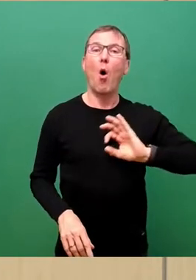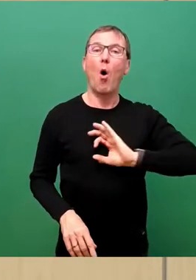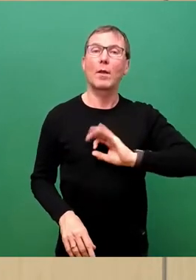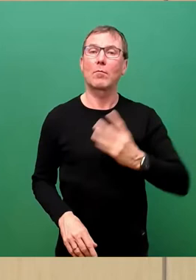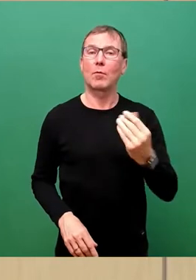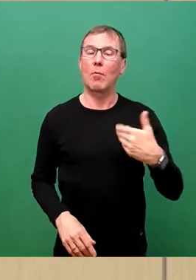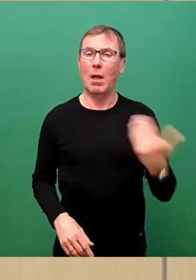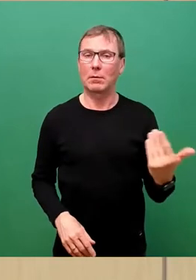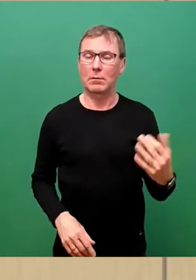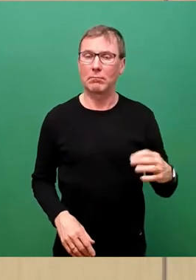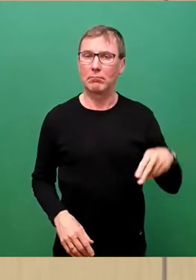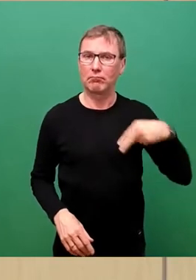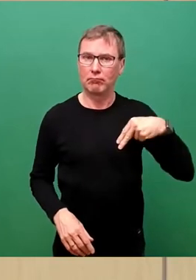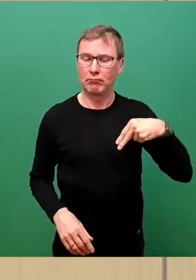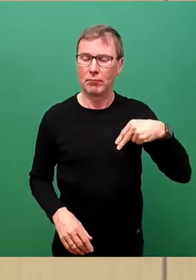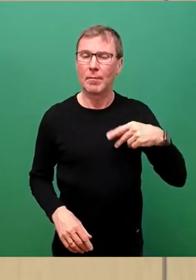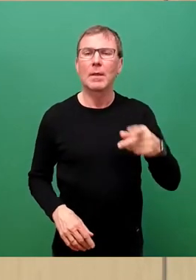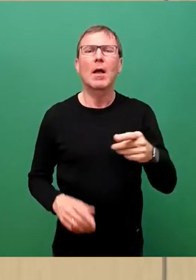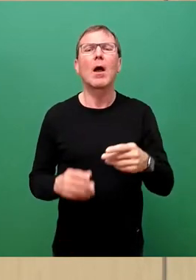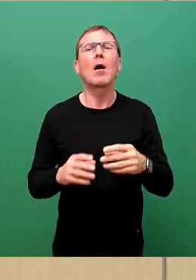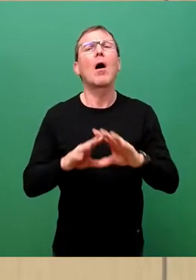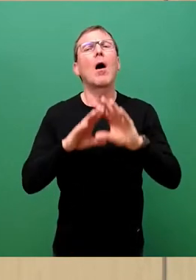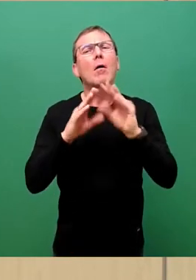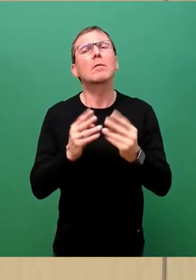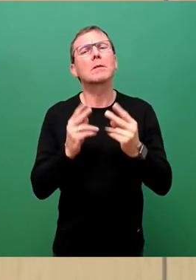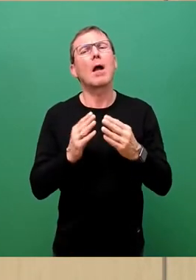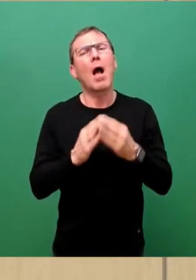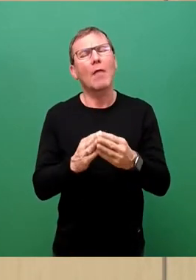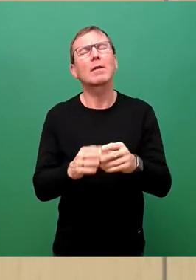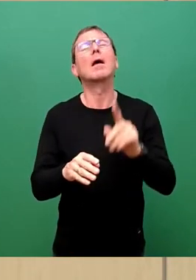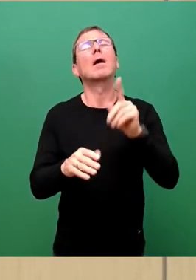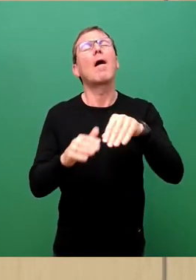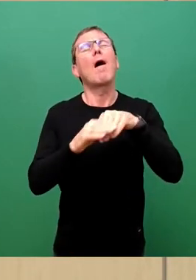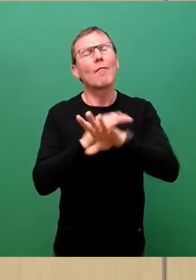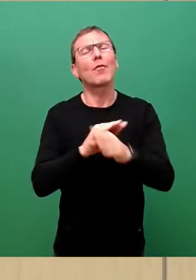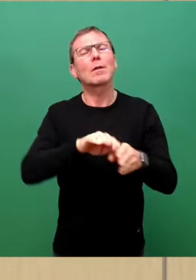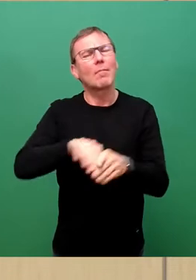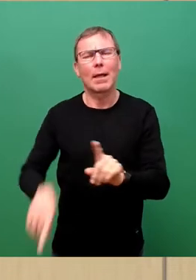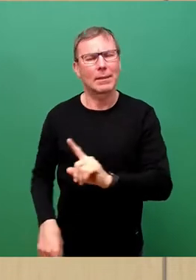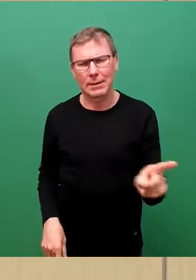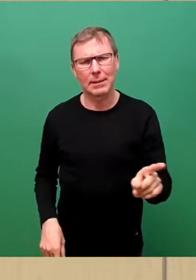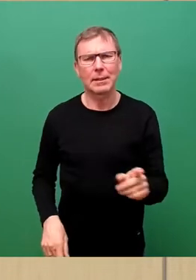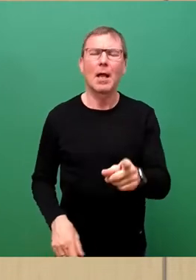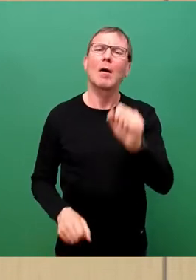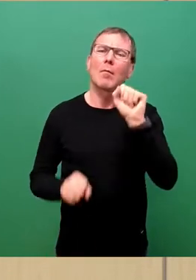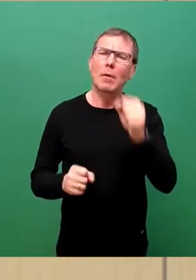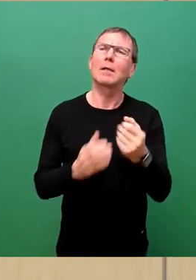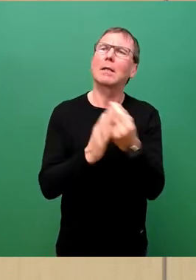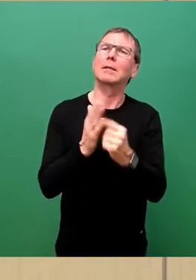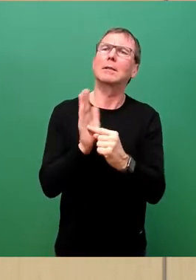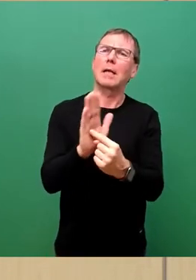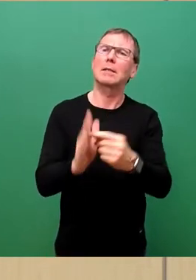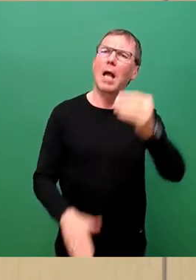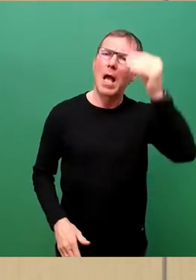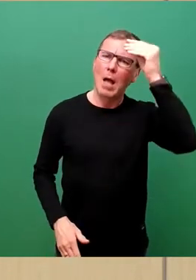komplexen Ursachen für Flucht zu beseitigen, aber wäre ein Zeichen der Humanität, die in den letzten Jahren immer mehr abhanden kam. Es wäre ein Zeichen des Bewusstseins dafür, was